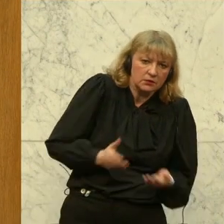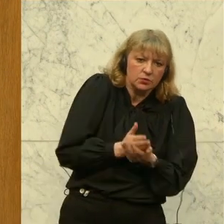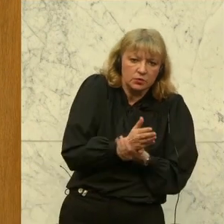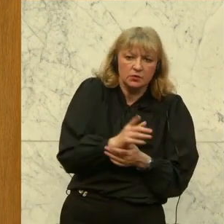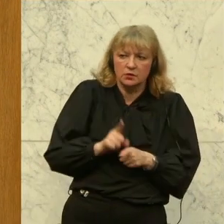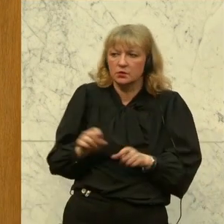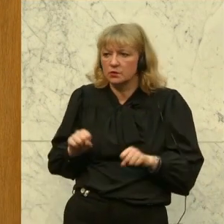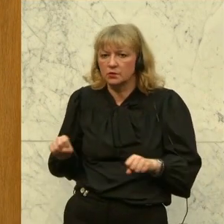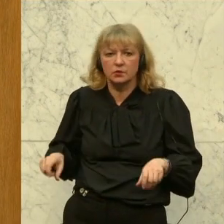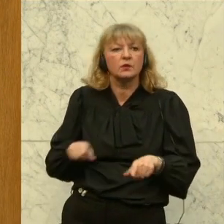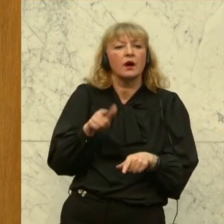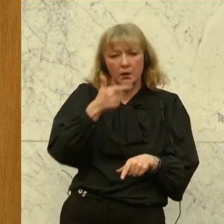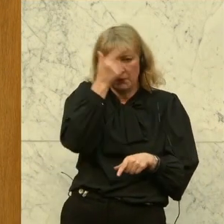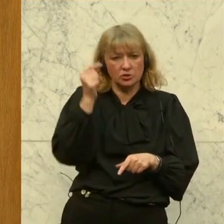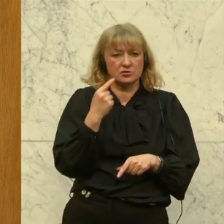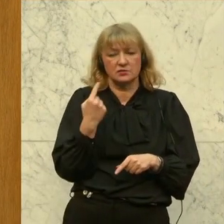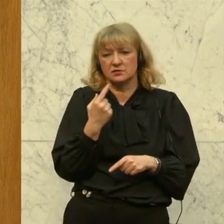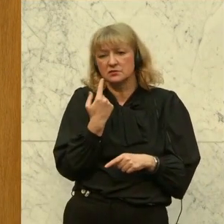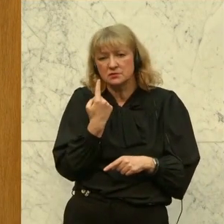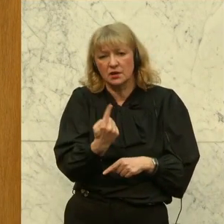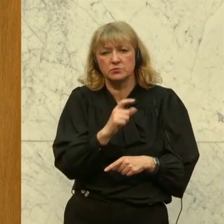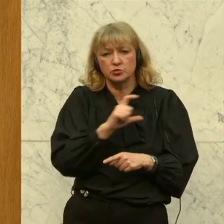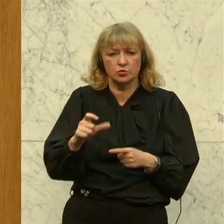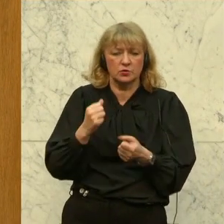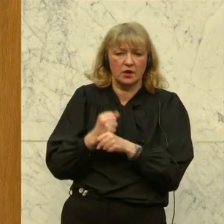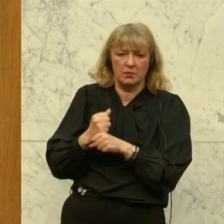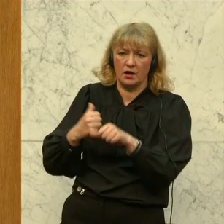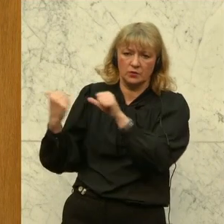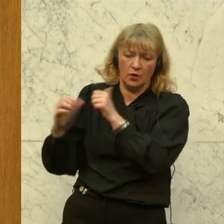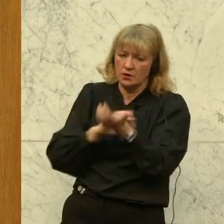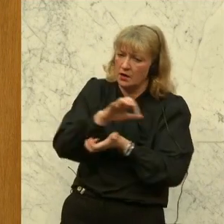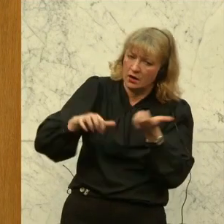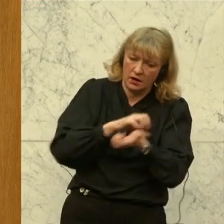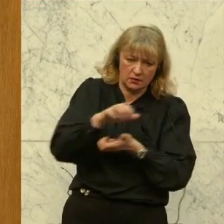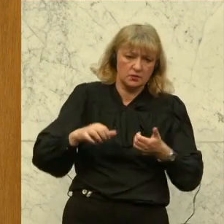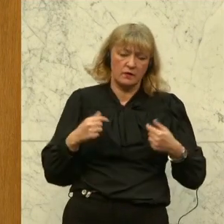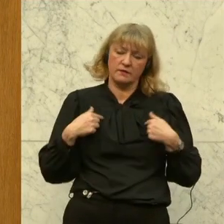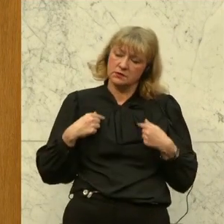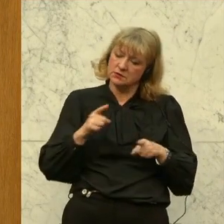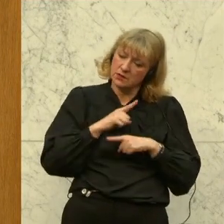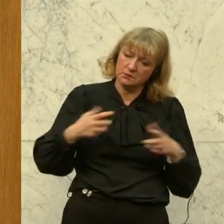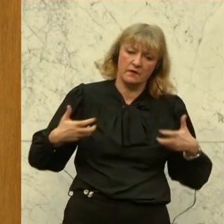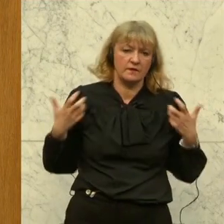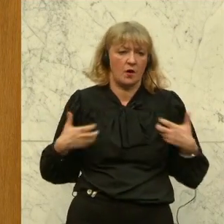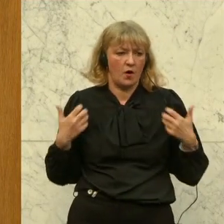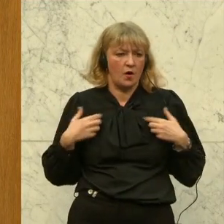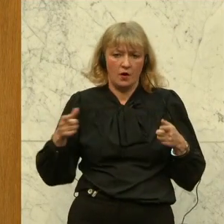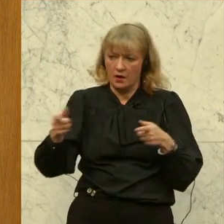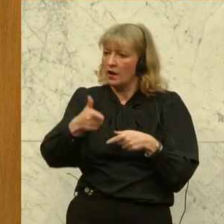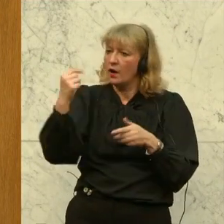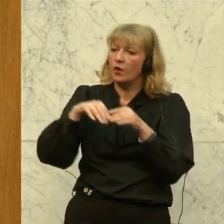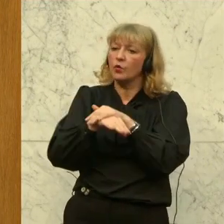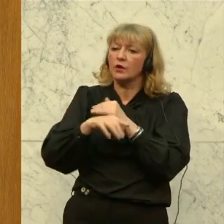Menschen gemachte Hölle. Wir sind froh, dass sie in Österreich angekommen sind.